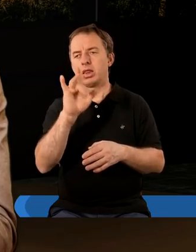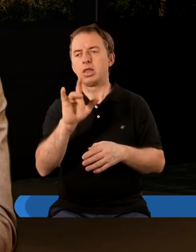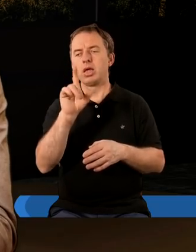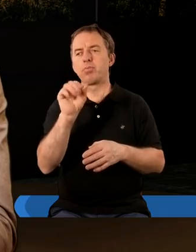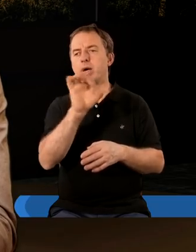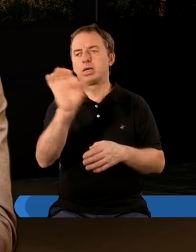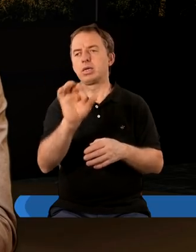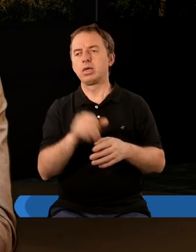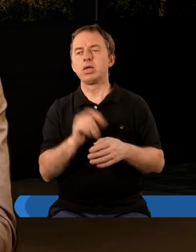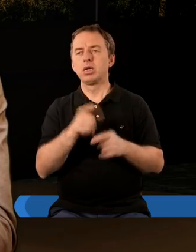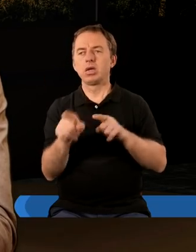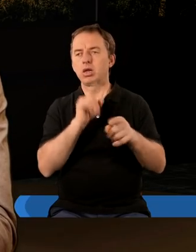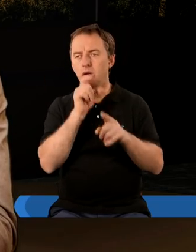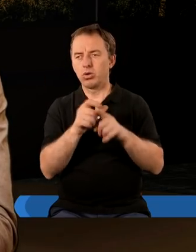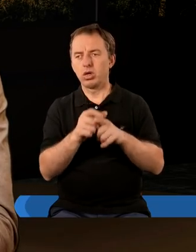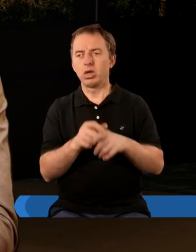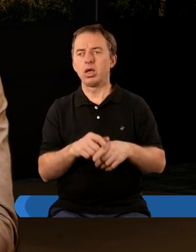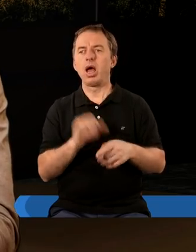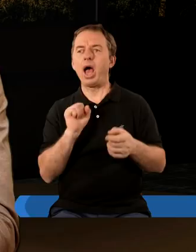spojrzymy na znaczenie tego słowa,